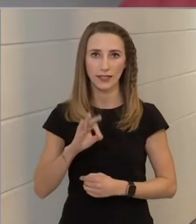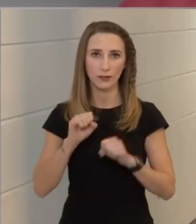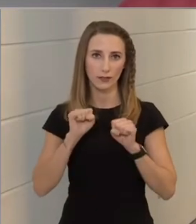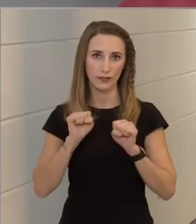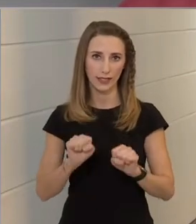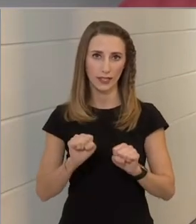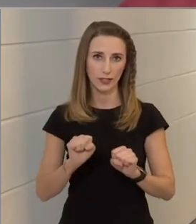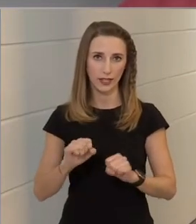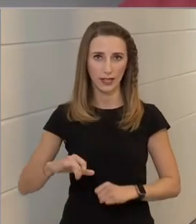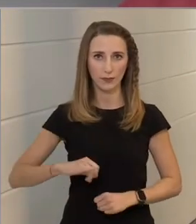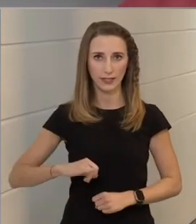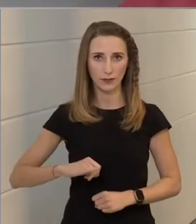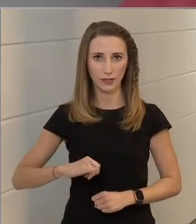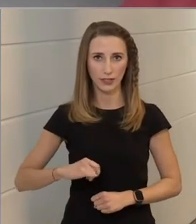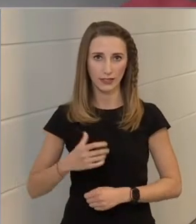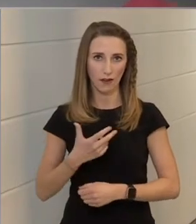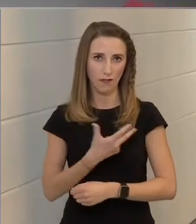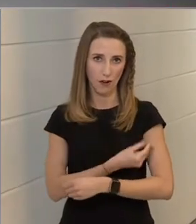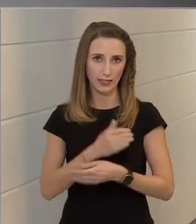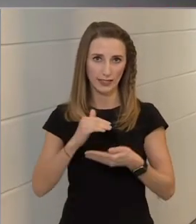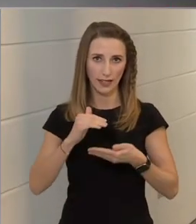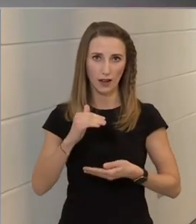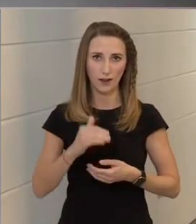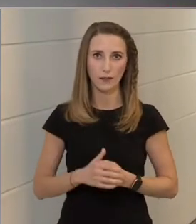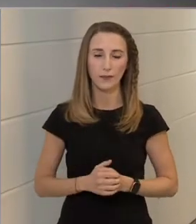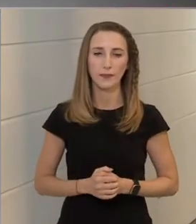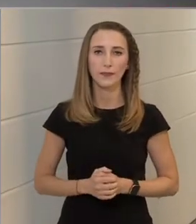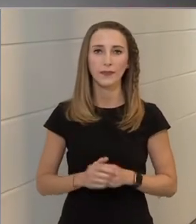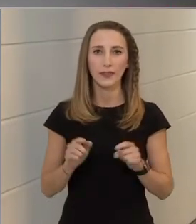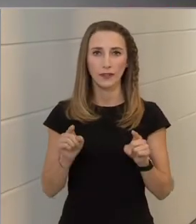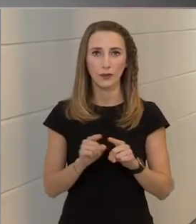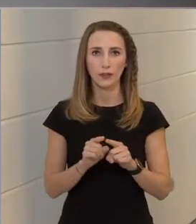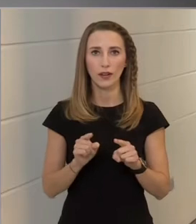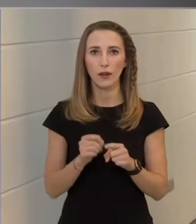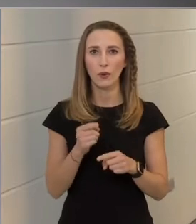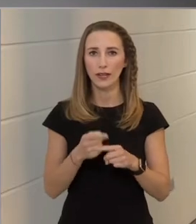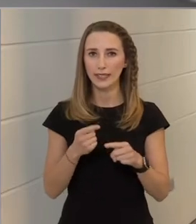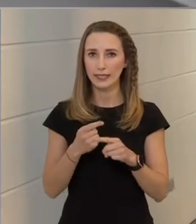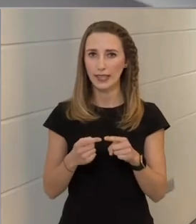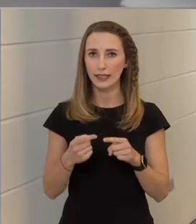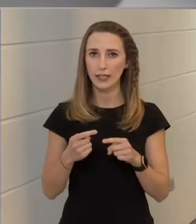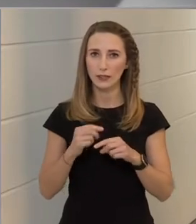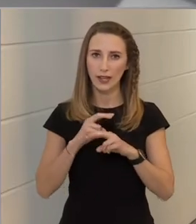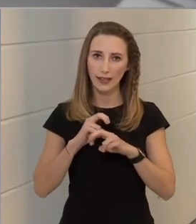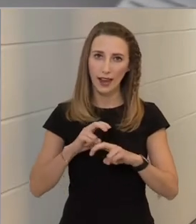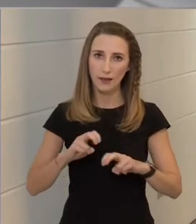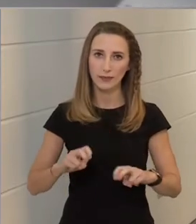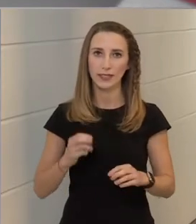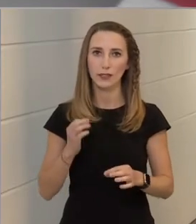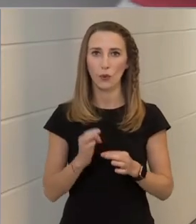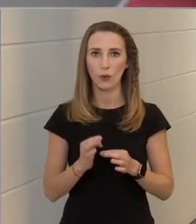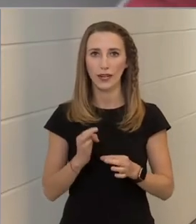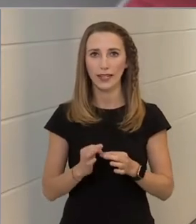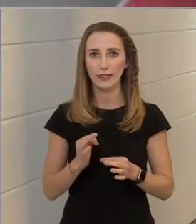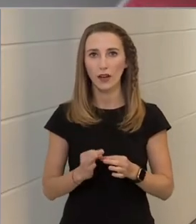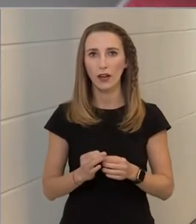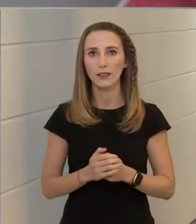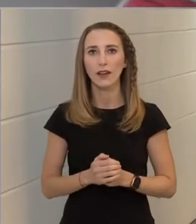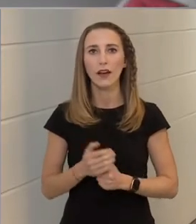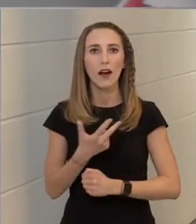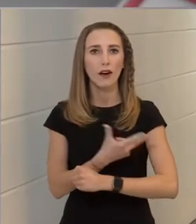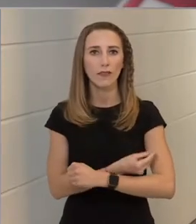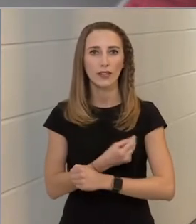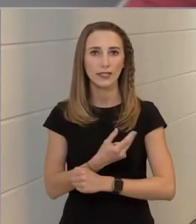védettséget biztosít a vakcina. Ugyanakkor részletesen elemzik konkrétan a